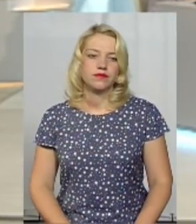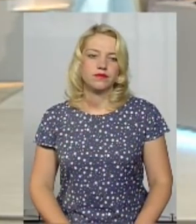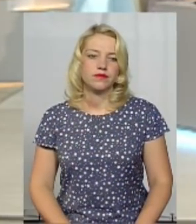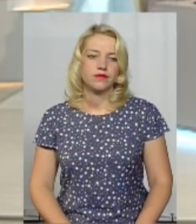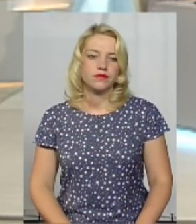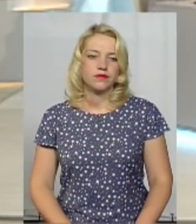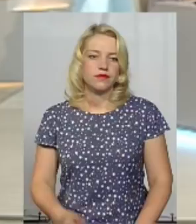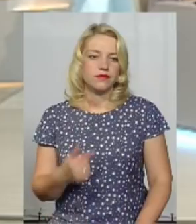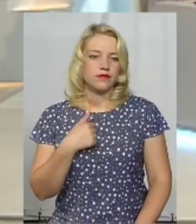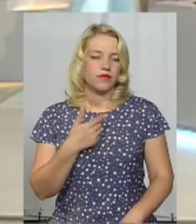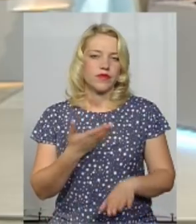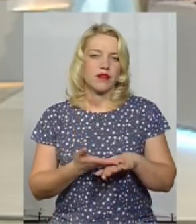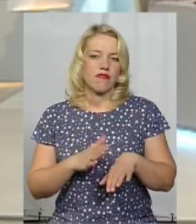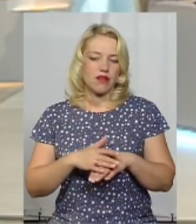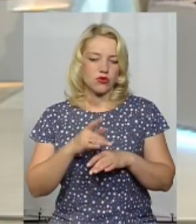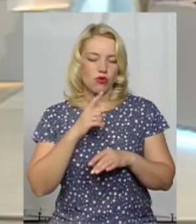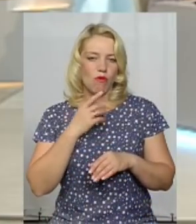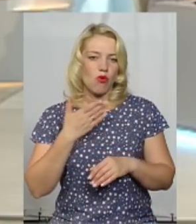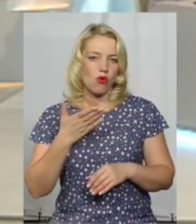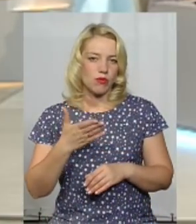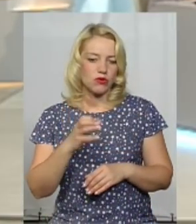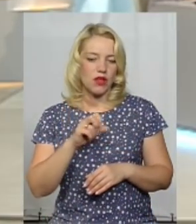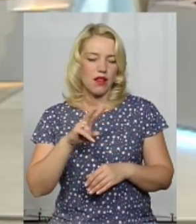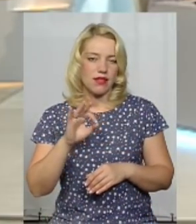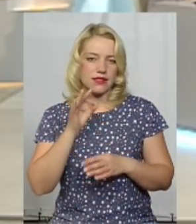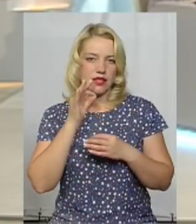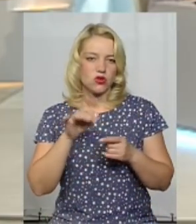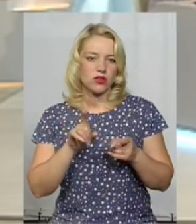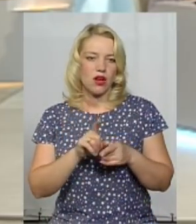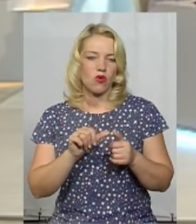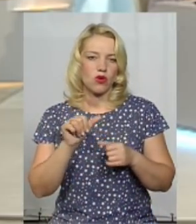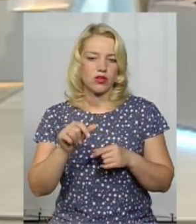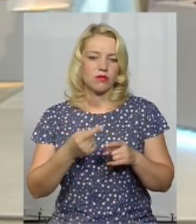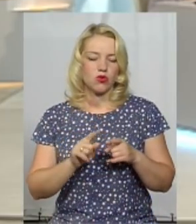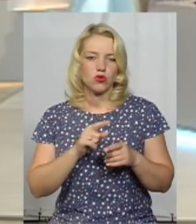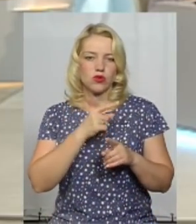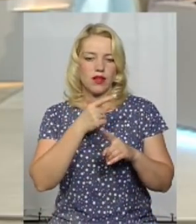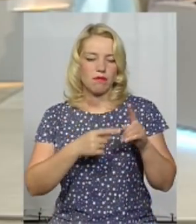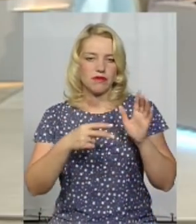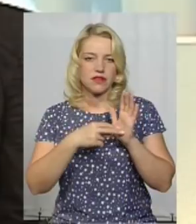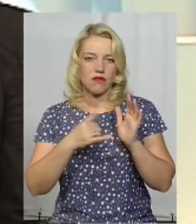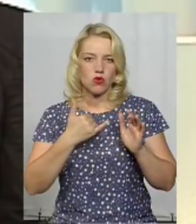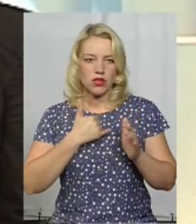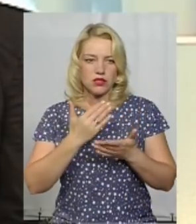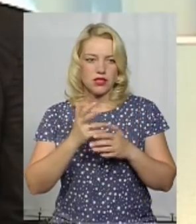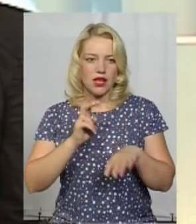Мені важко щось прокоментувати, але скажу так. Крім того, що в нас є напівставки наші лікарі,